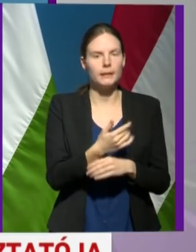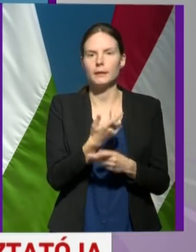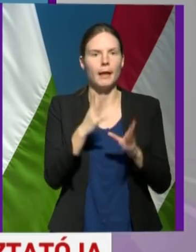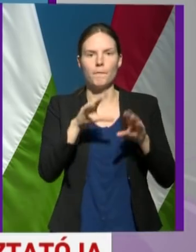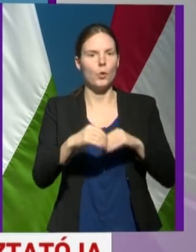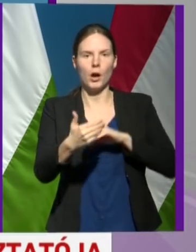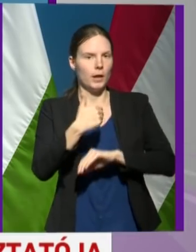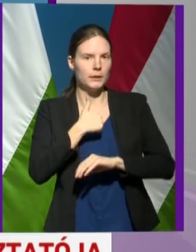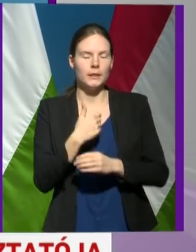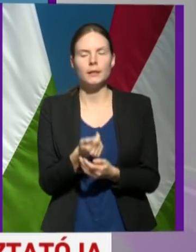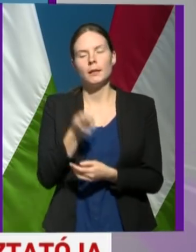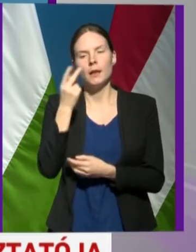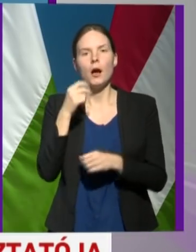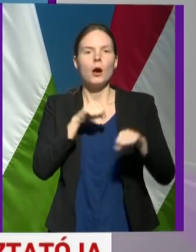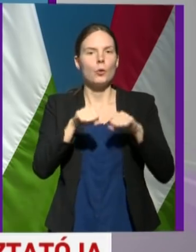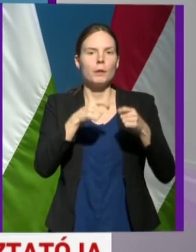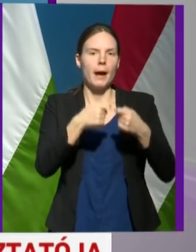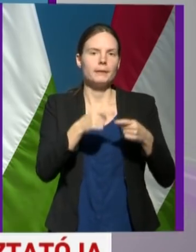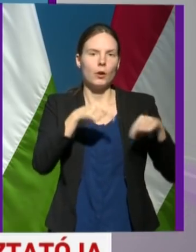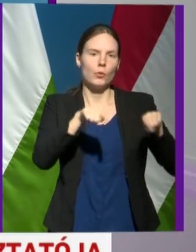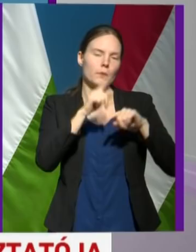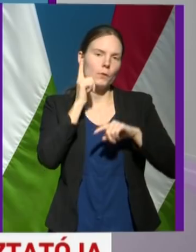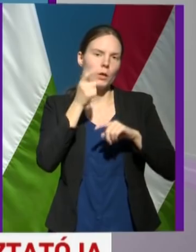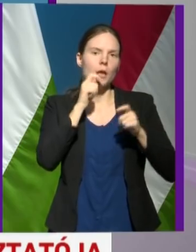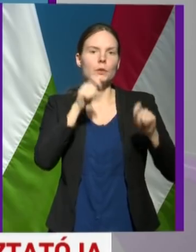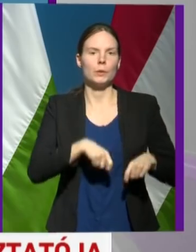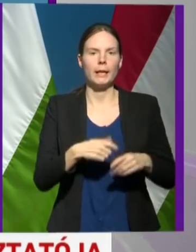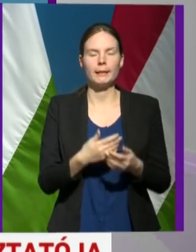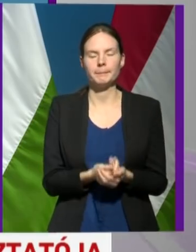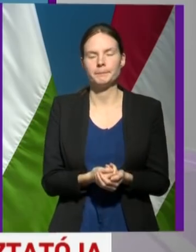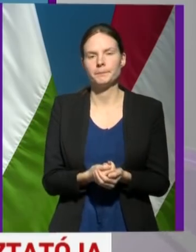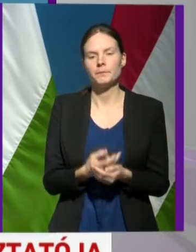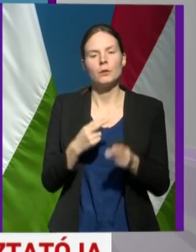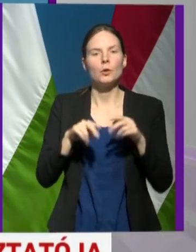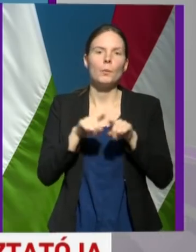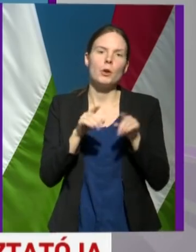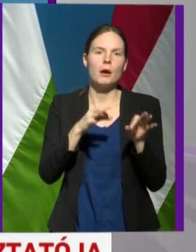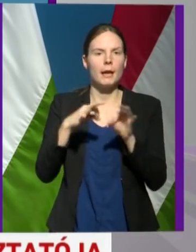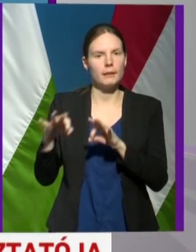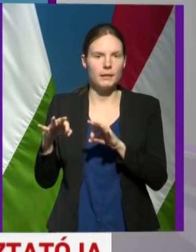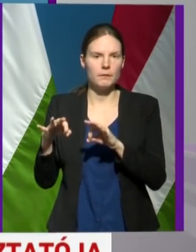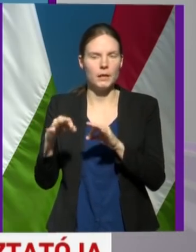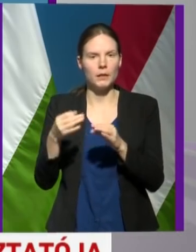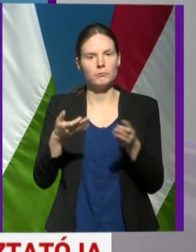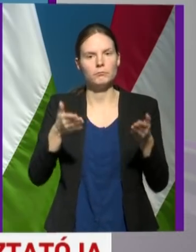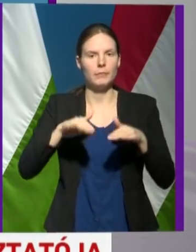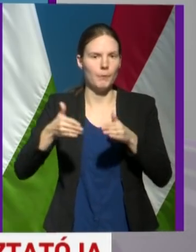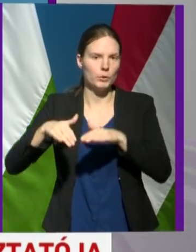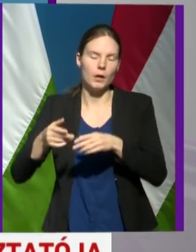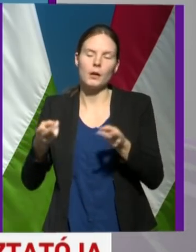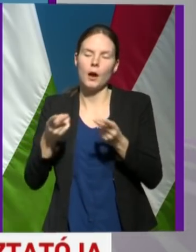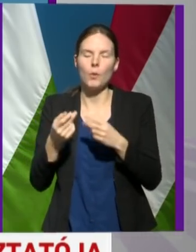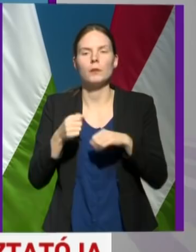a kormánytagok felelőssége fognak dönteni ezekben a kérdésekben. És hát több olyan rendezvény is lemondásra került, ahol kormányzati